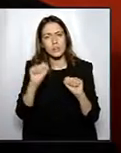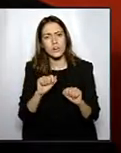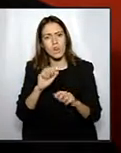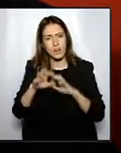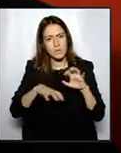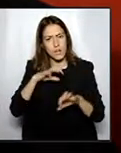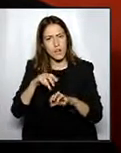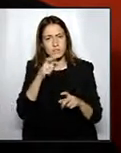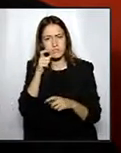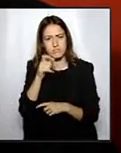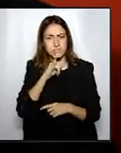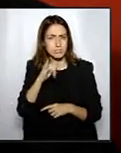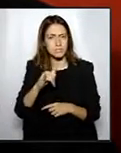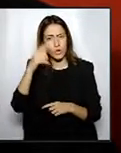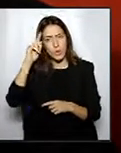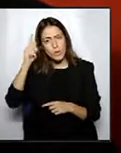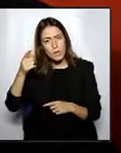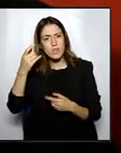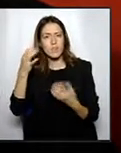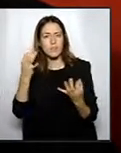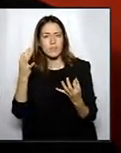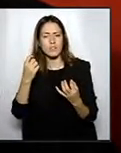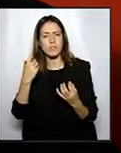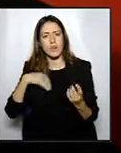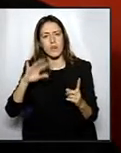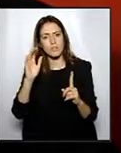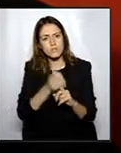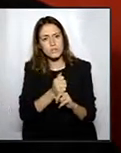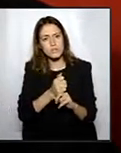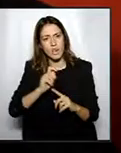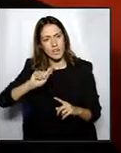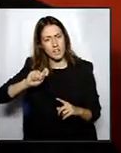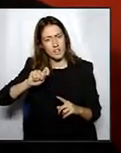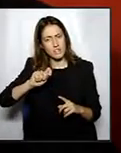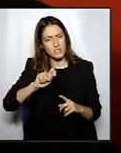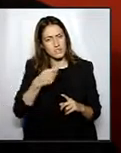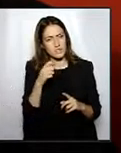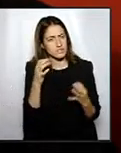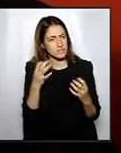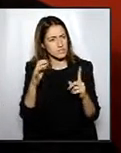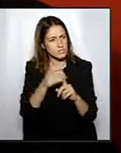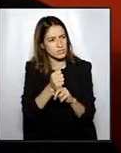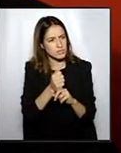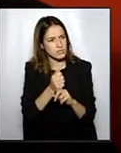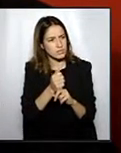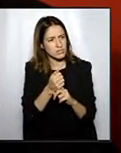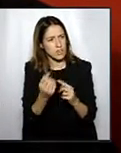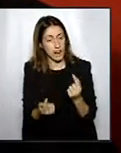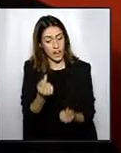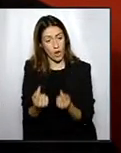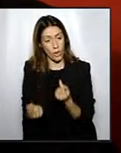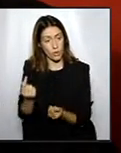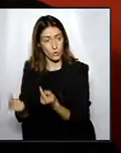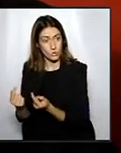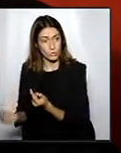de Minals va denunciar a la Guàrdia Urbana que s'havien trobat claus mitjenterrats a la sorra d'un parc de l'Horta Vermella de Vic, amb la